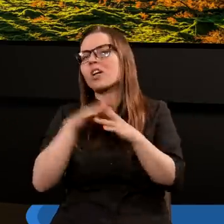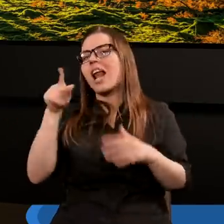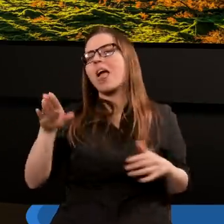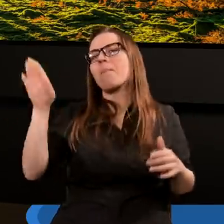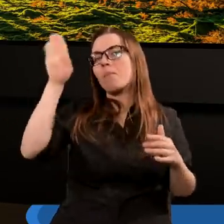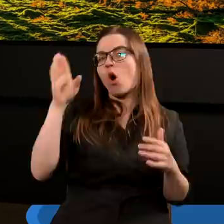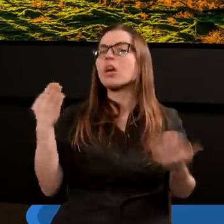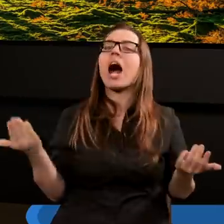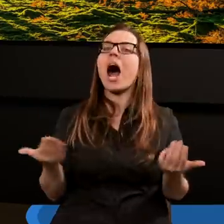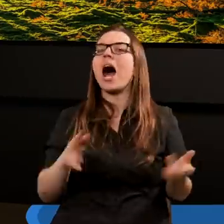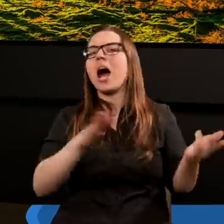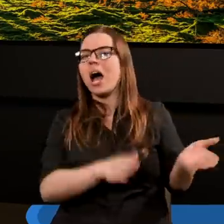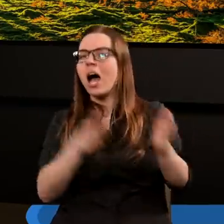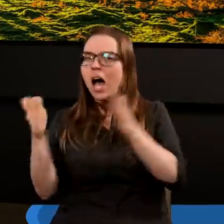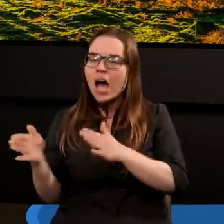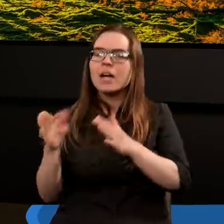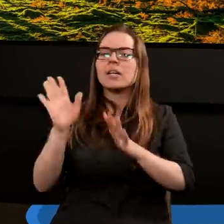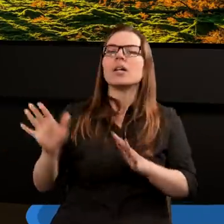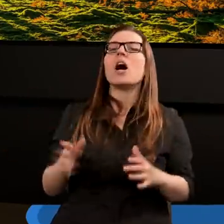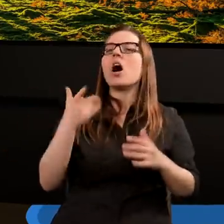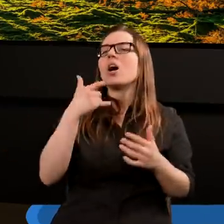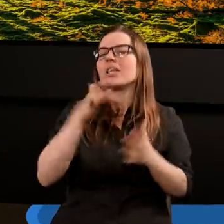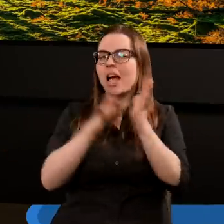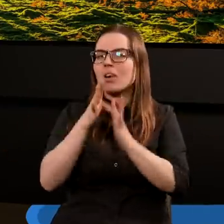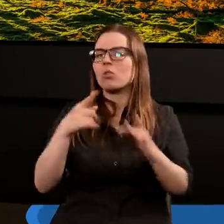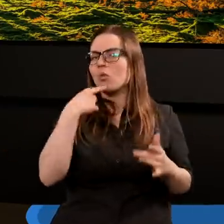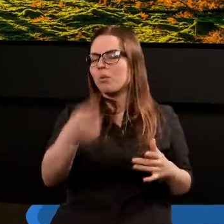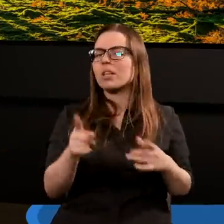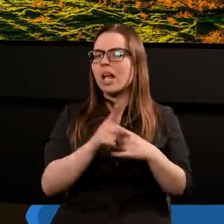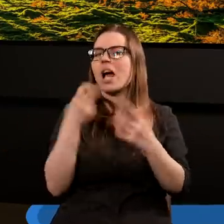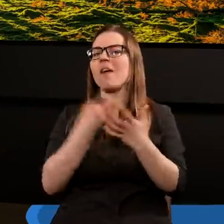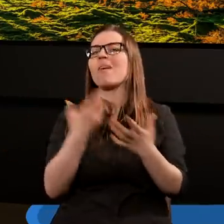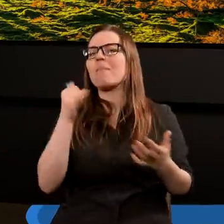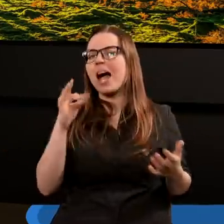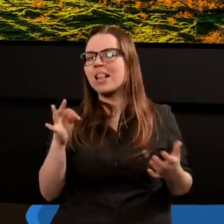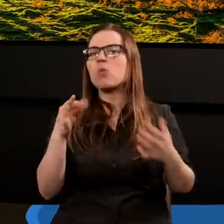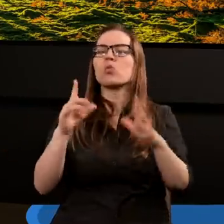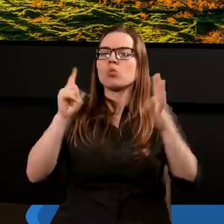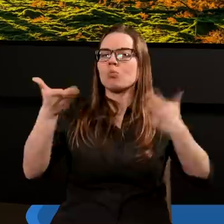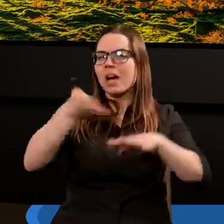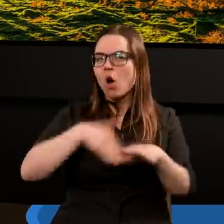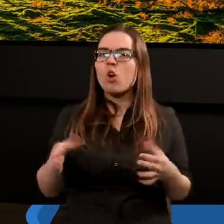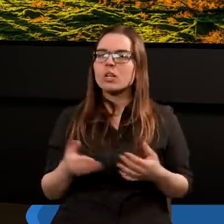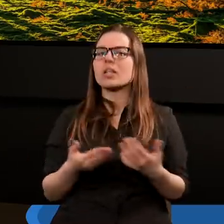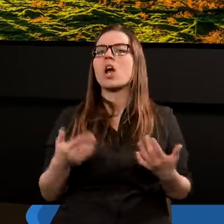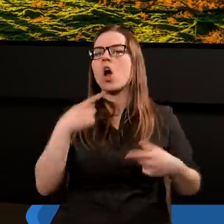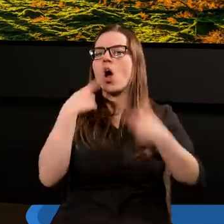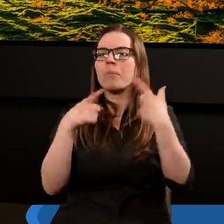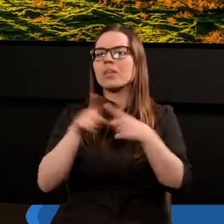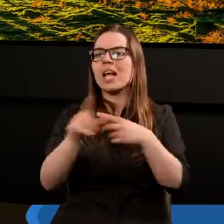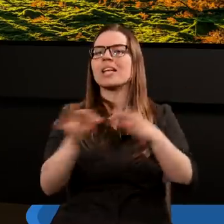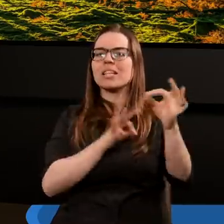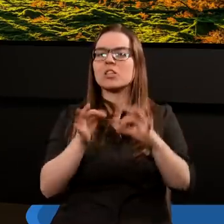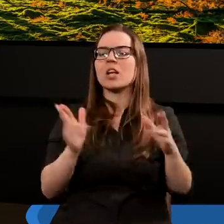A z drugiej strony jednak na przykład Pan Jezus sam powiedział, Ewangelia Mateusza, siódmy rozdział, opowiedział tą